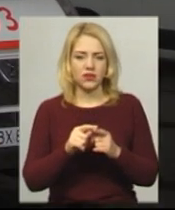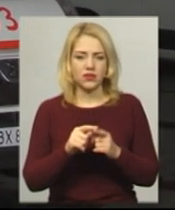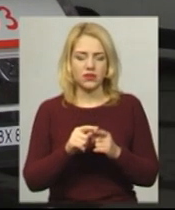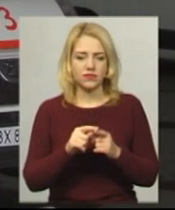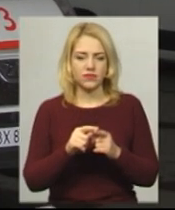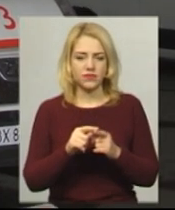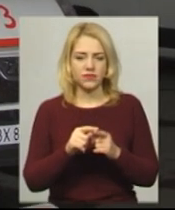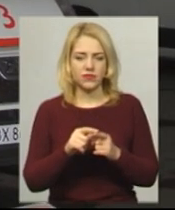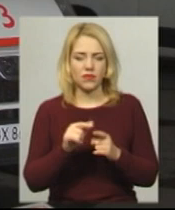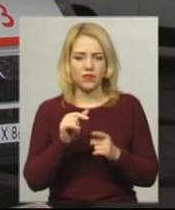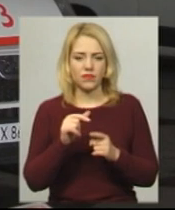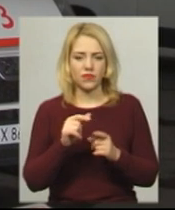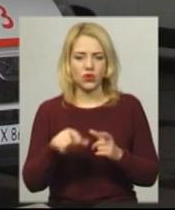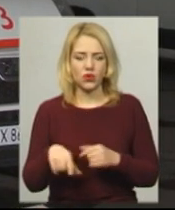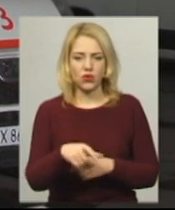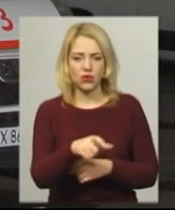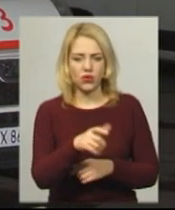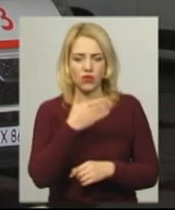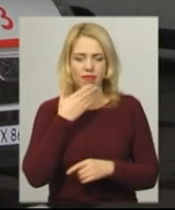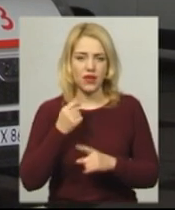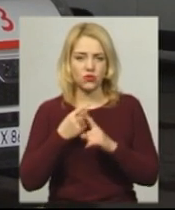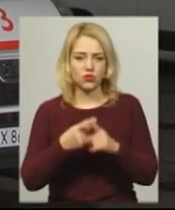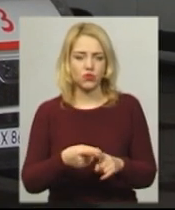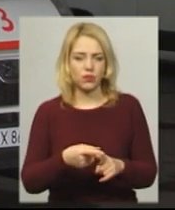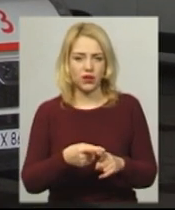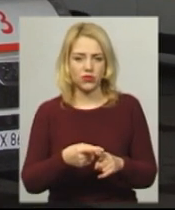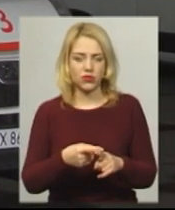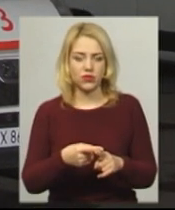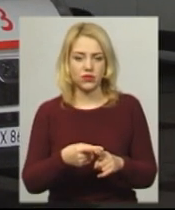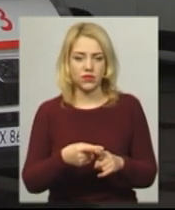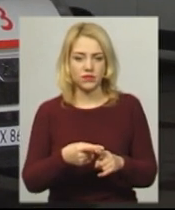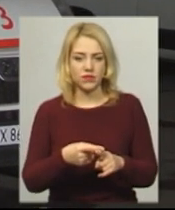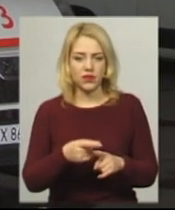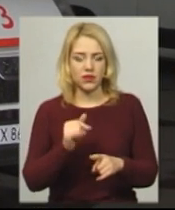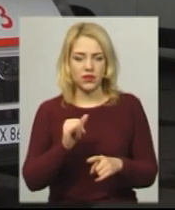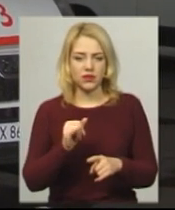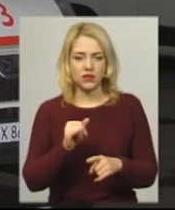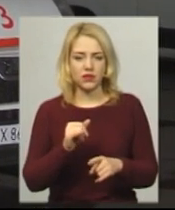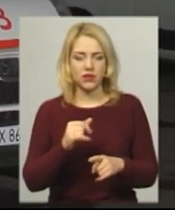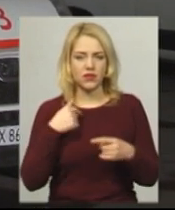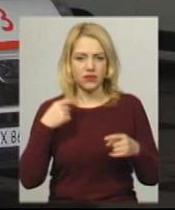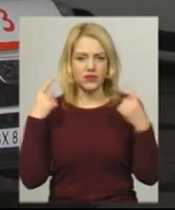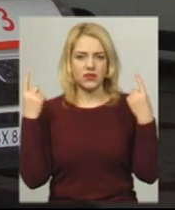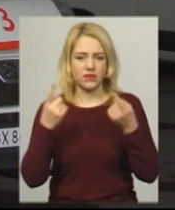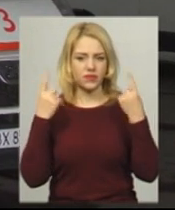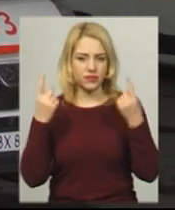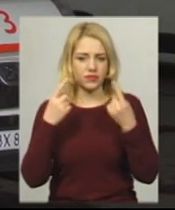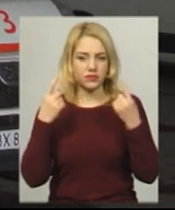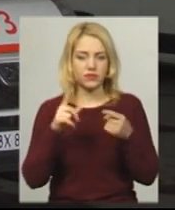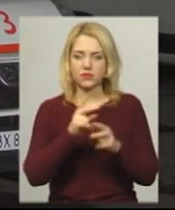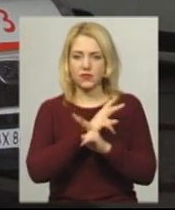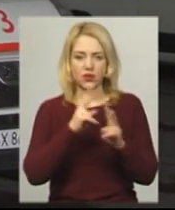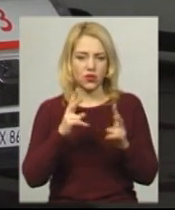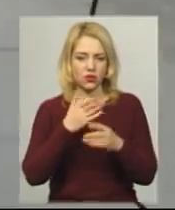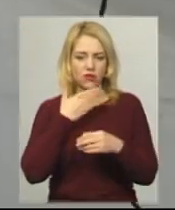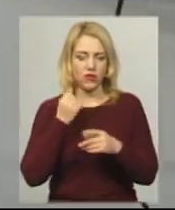добирається. Дорогу не виступають. І що їдуть зі всіма сигналами включеними, ніхто